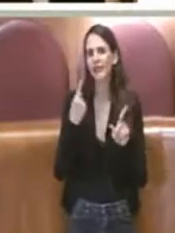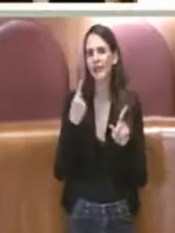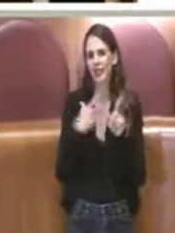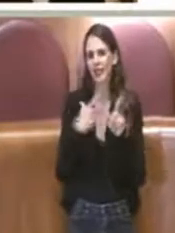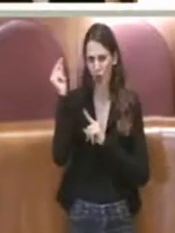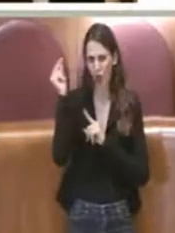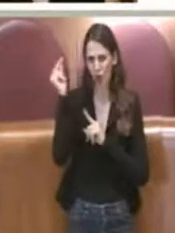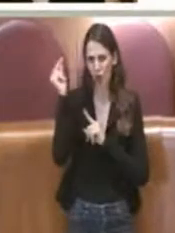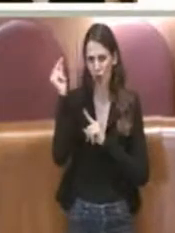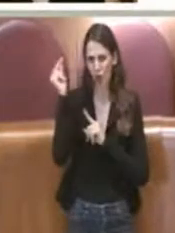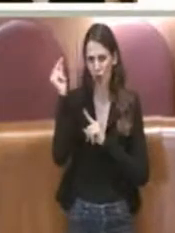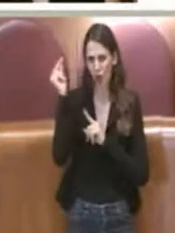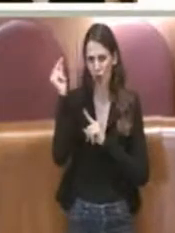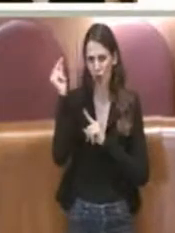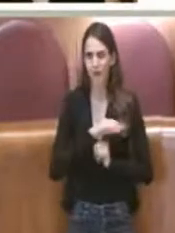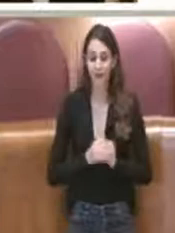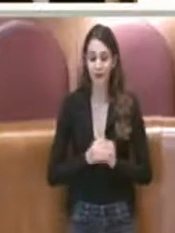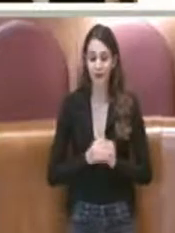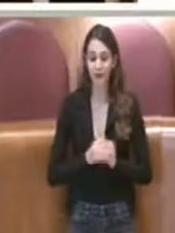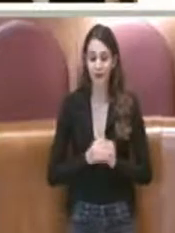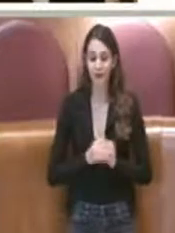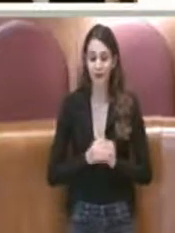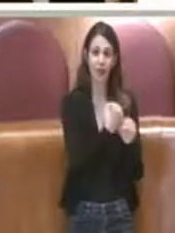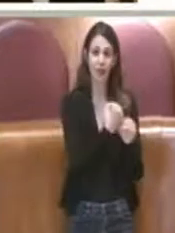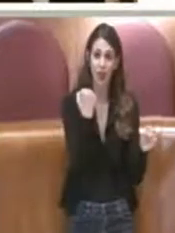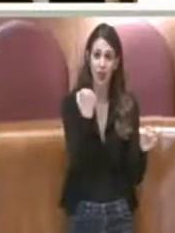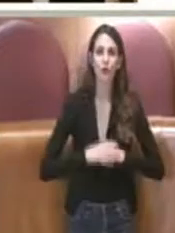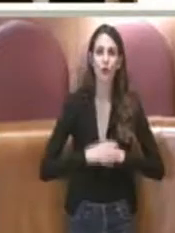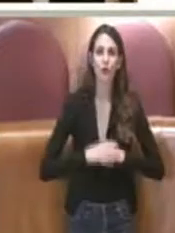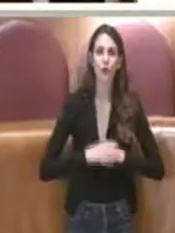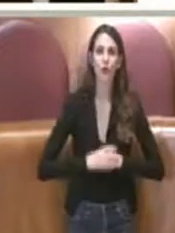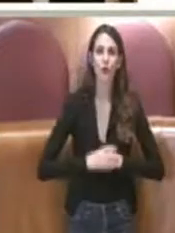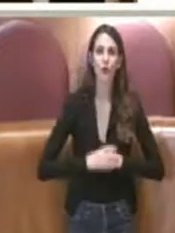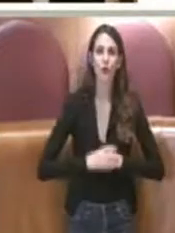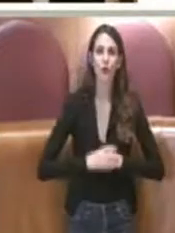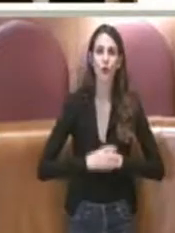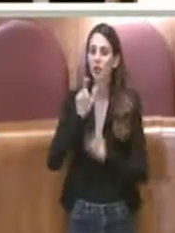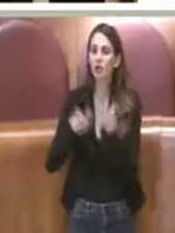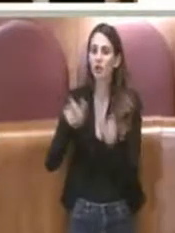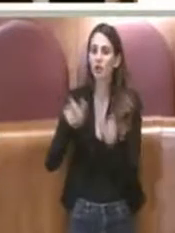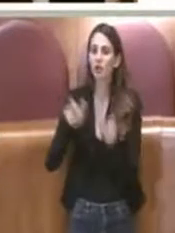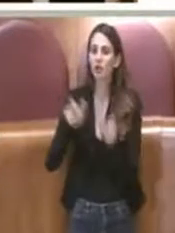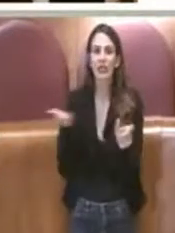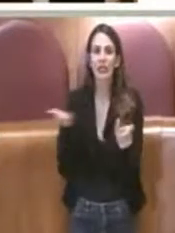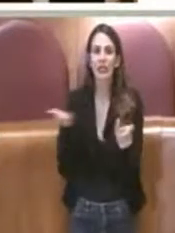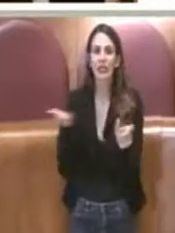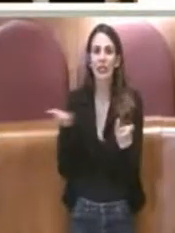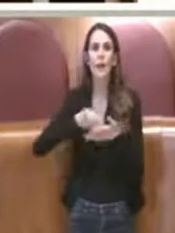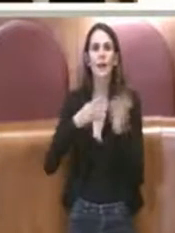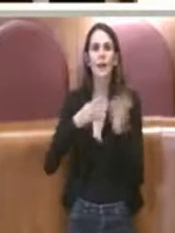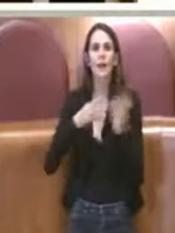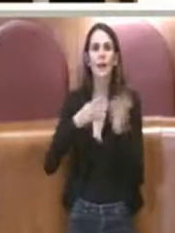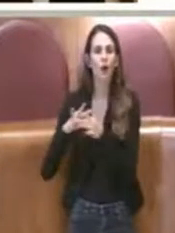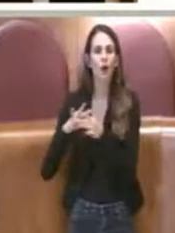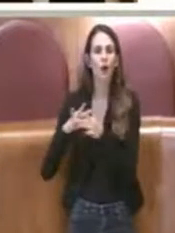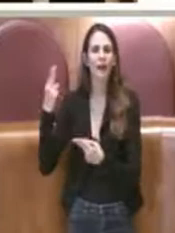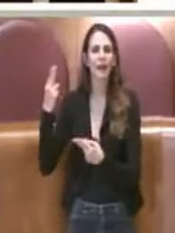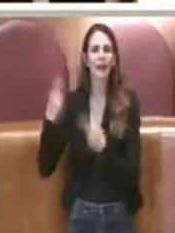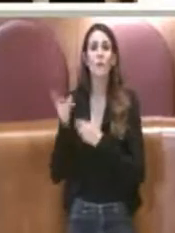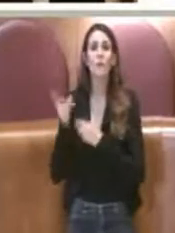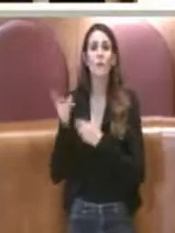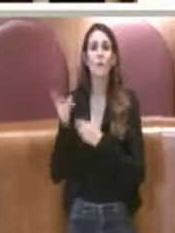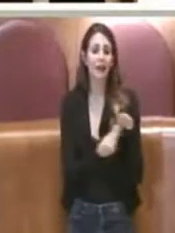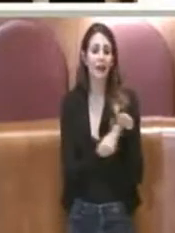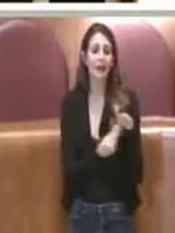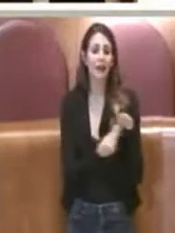aziende che hanno effettuato lavori, cittadini che hanno avuto delle contestazioni con l'amministrazione, personali di Roma